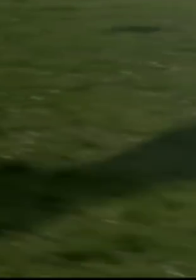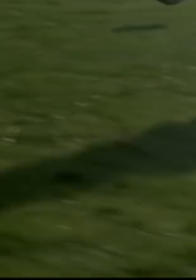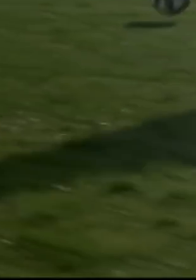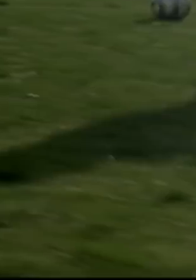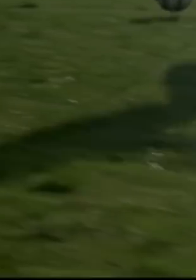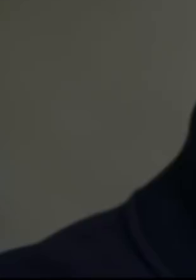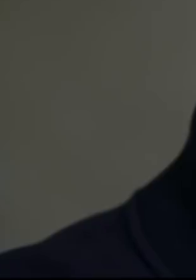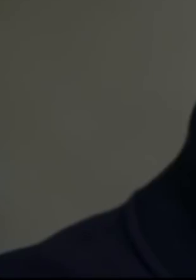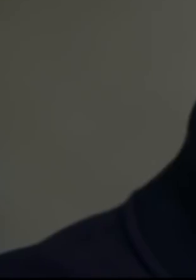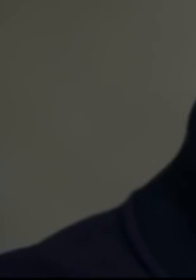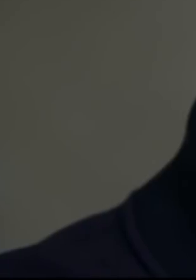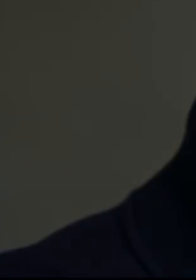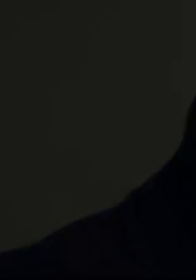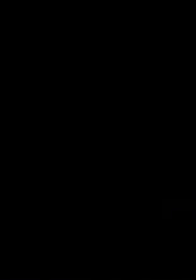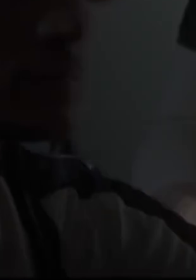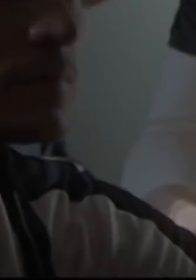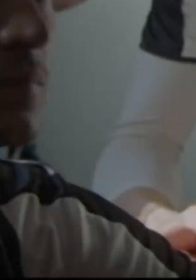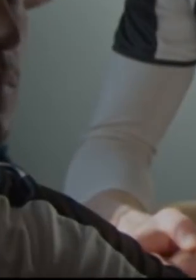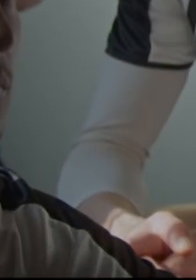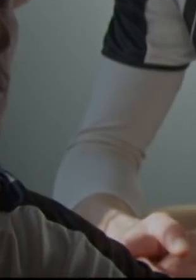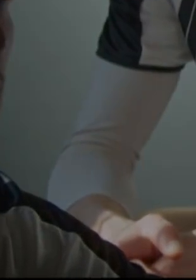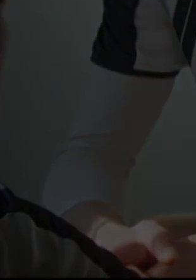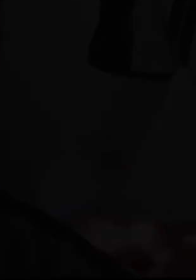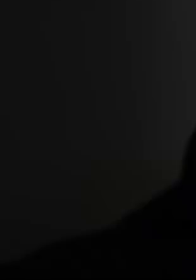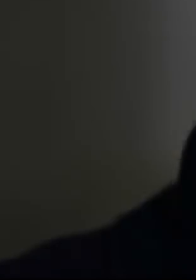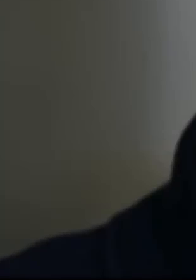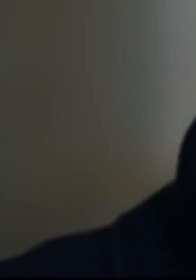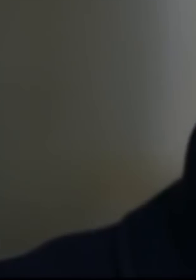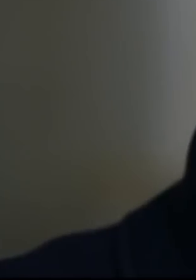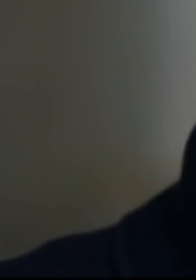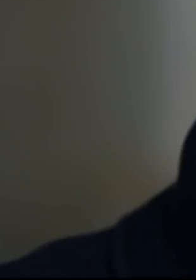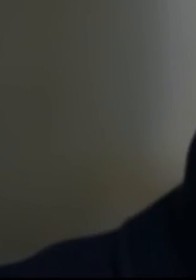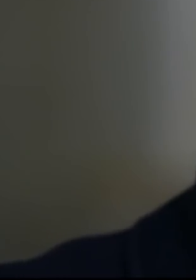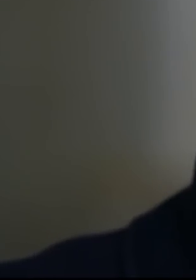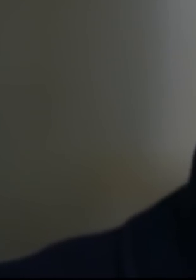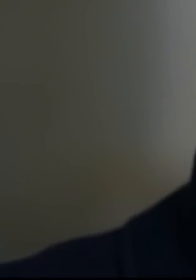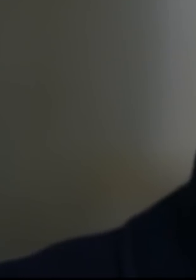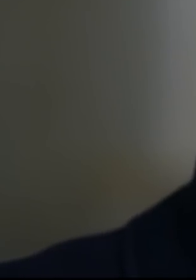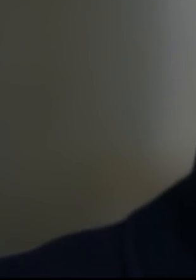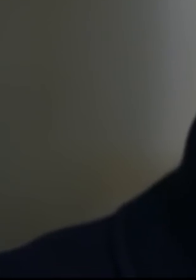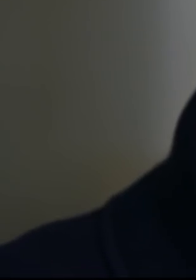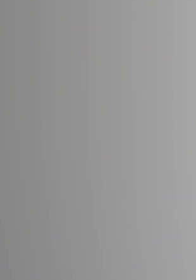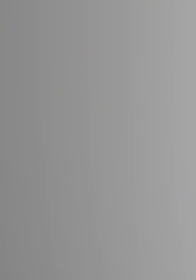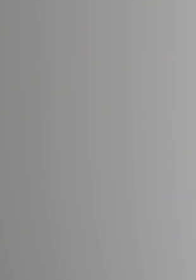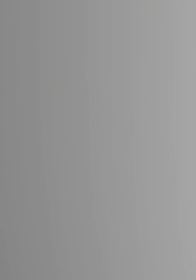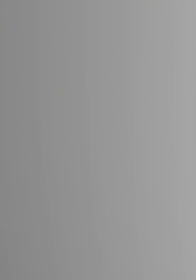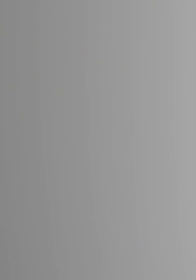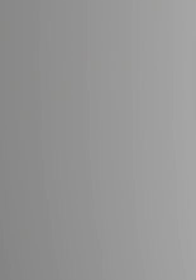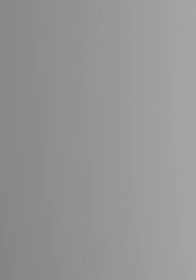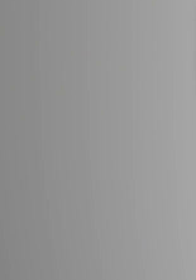יום אחד יפוצץ כל הפרשה הזאת תראה, עצרו אותנו כל החיים השתנו ברגע